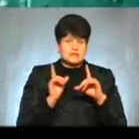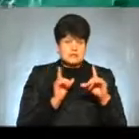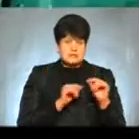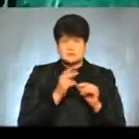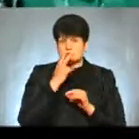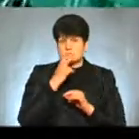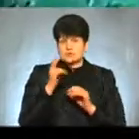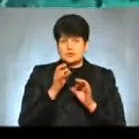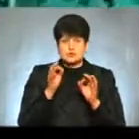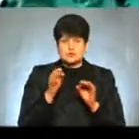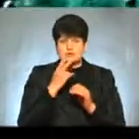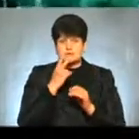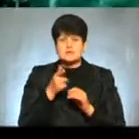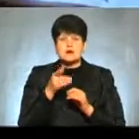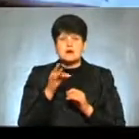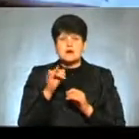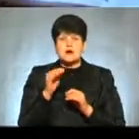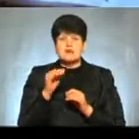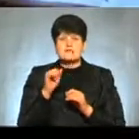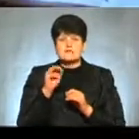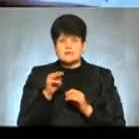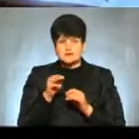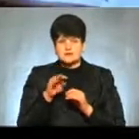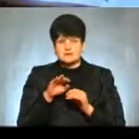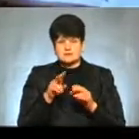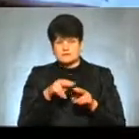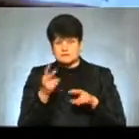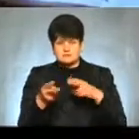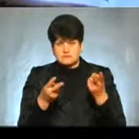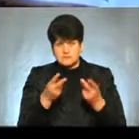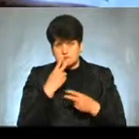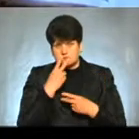нічого собі, то графіт валяється А графіт закриває верх реактора